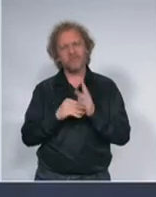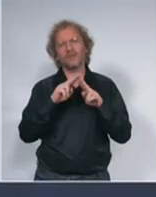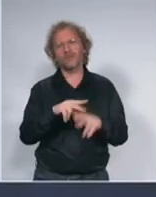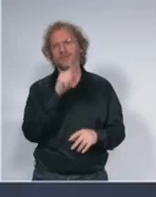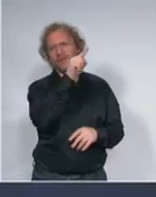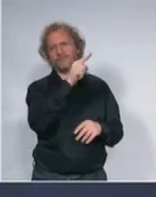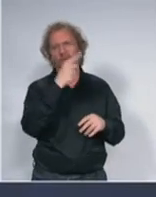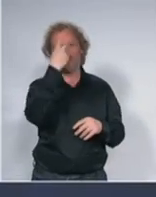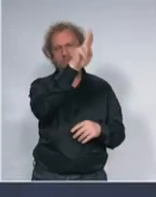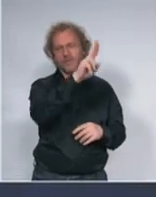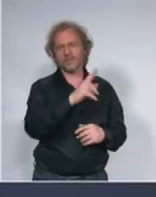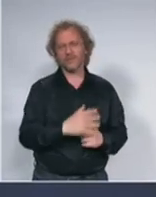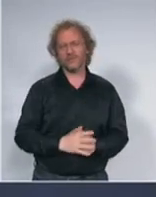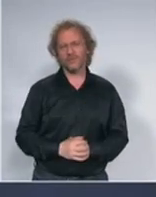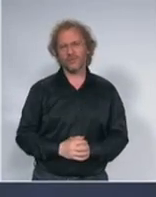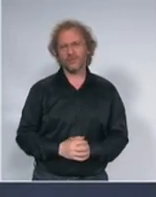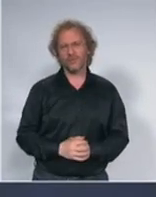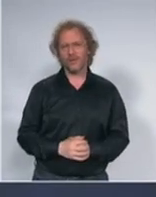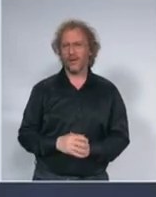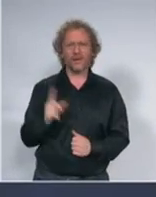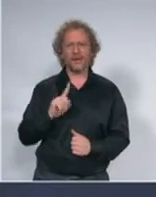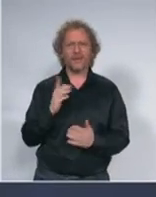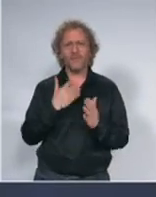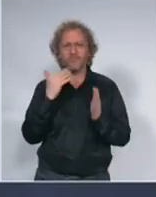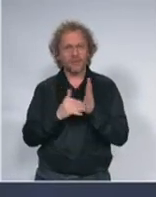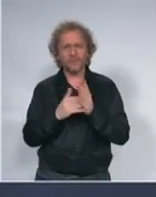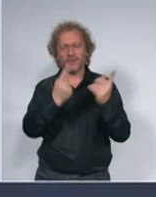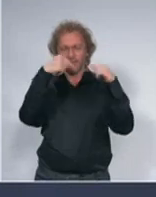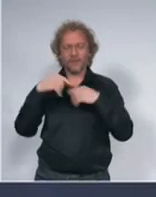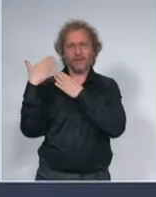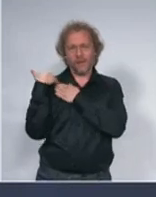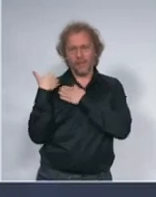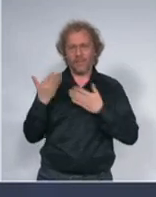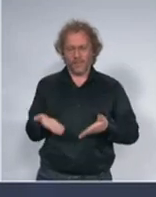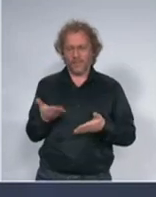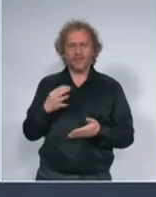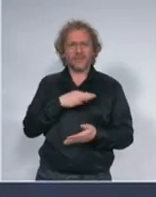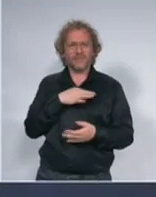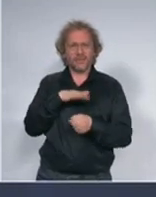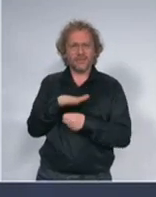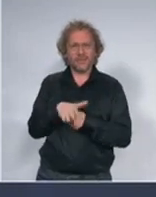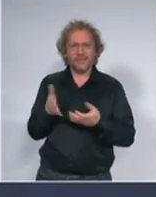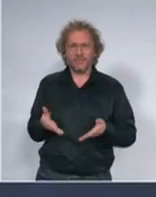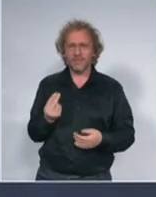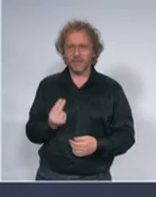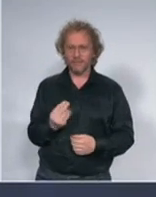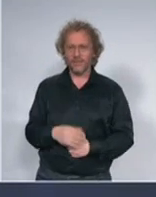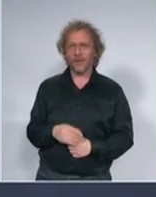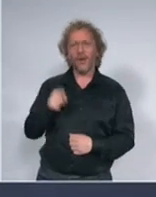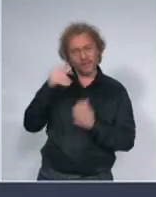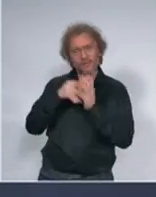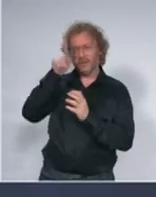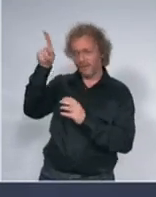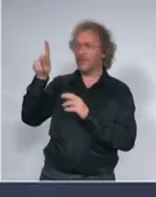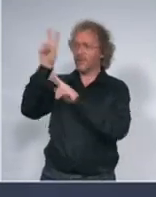onda ne bi makar opteriti naš zdravstveni sistem i lečili bi se u tim zemljama gde